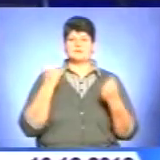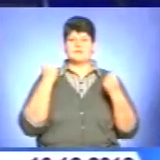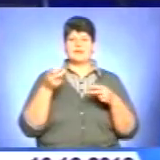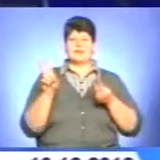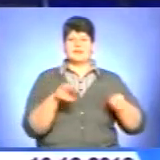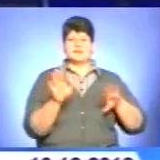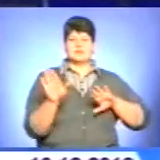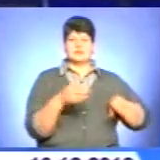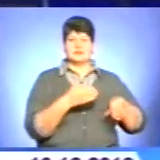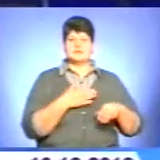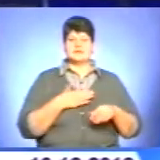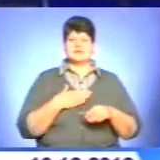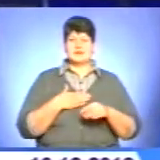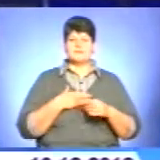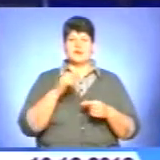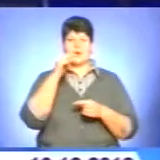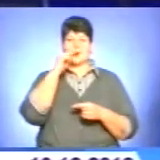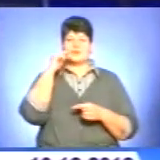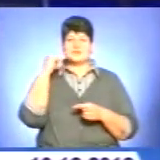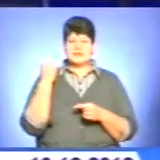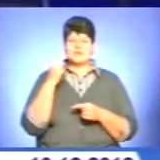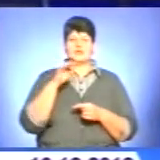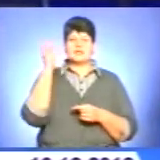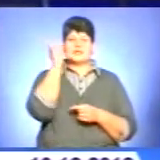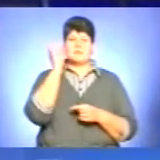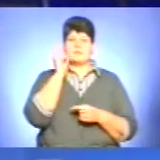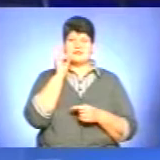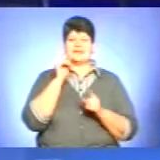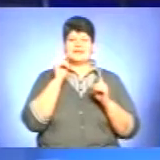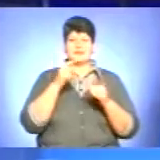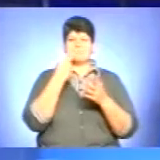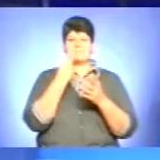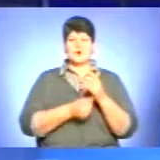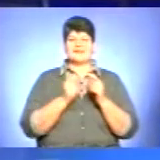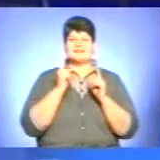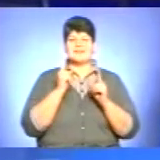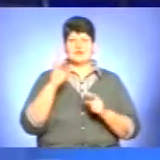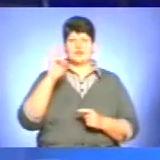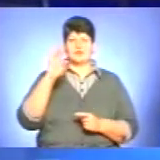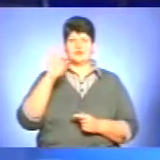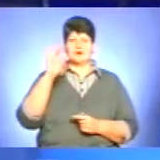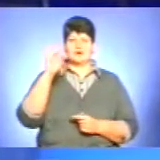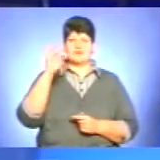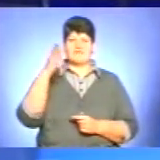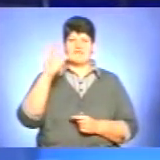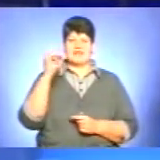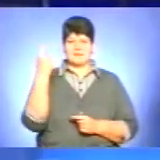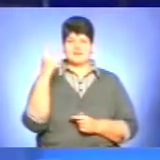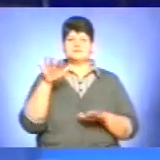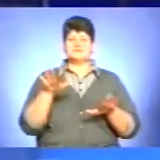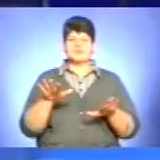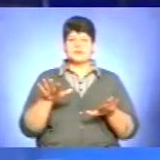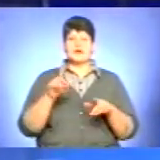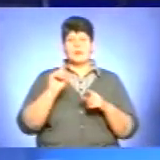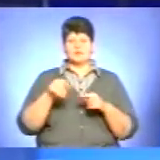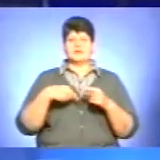себе такі сильні команди, як збірна Росії та Німеччини і поступилися тільки збірній Норвегії. Нині українські біатлоністки готуються до